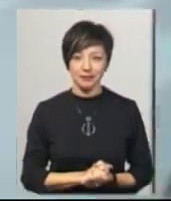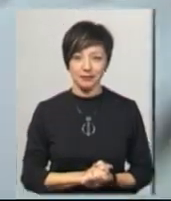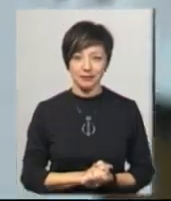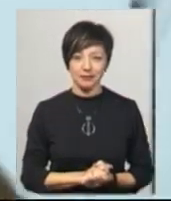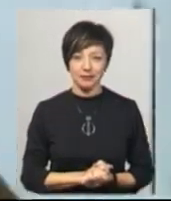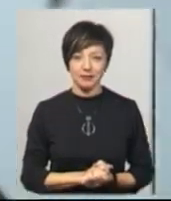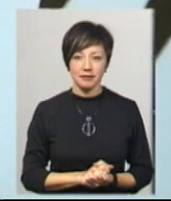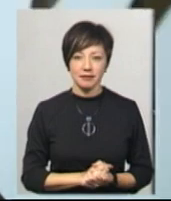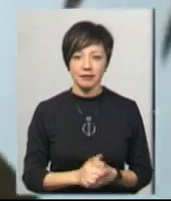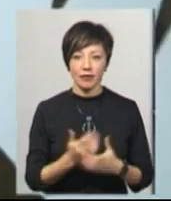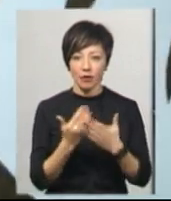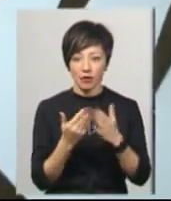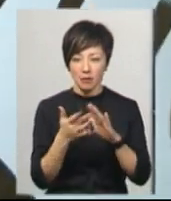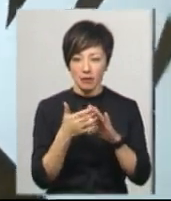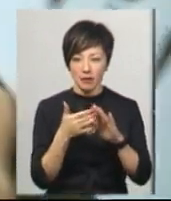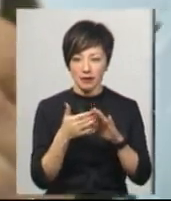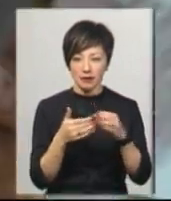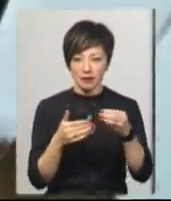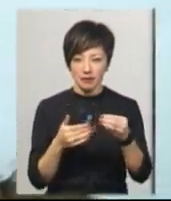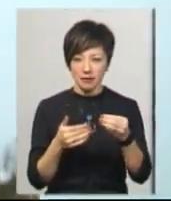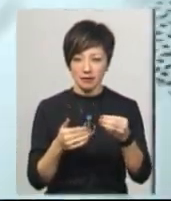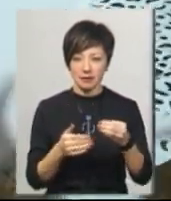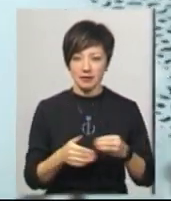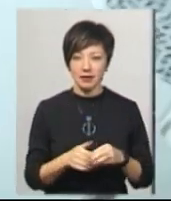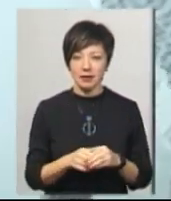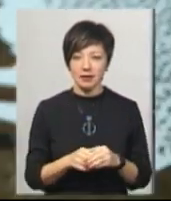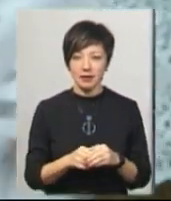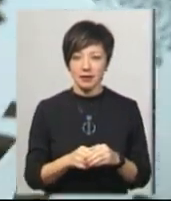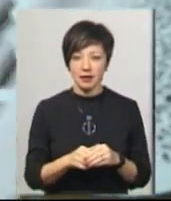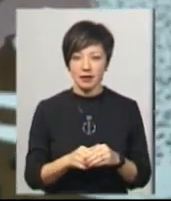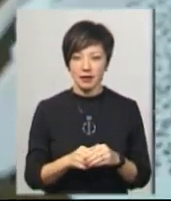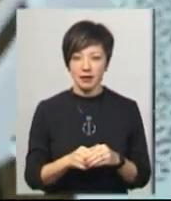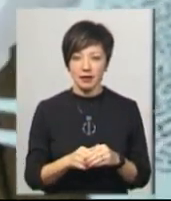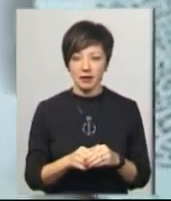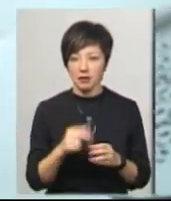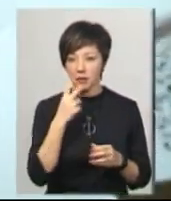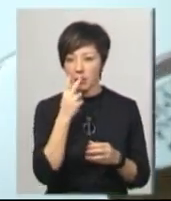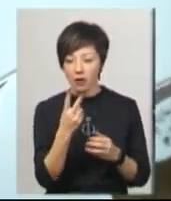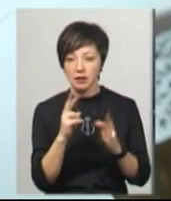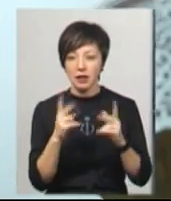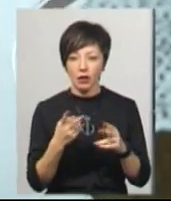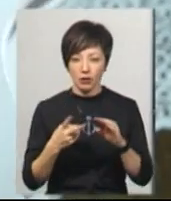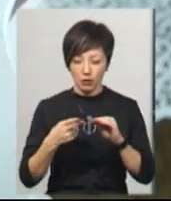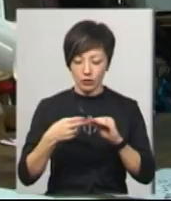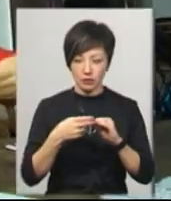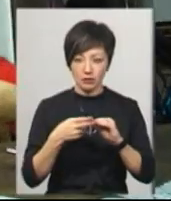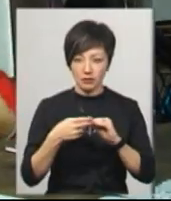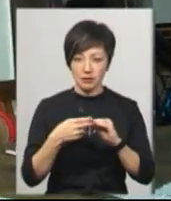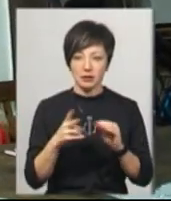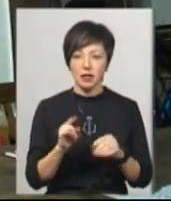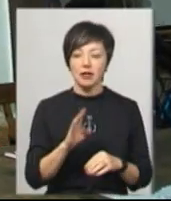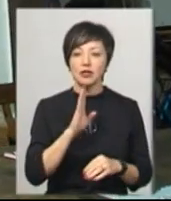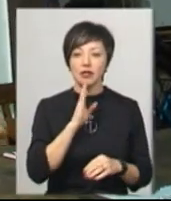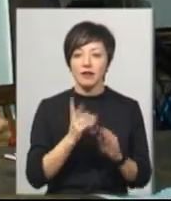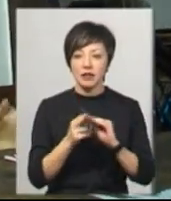Ось, підставляю пальці тут, і тут посуваються пальці ножицями. Ольга